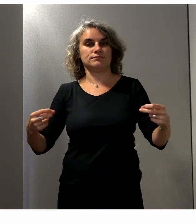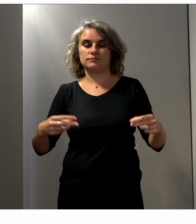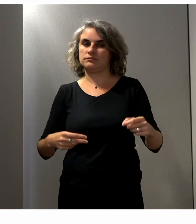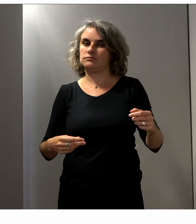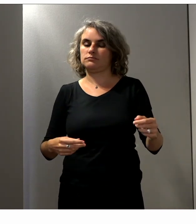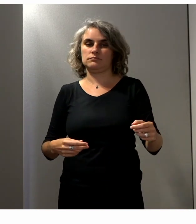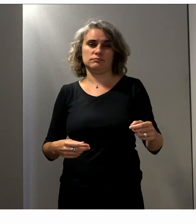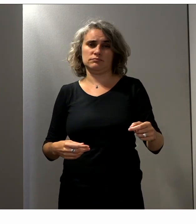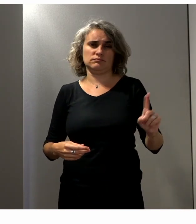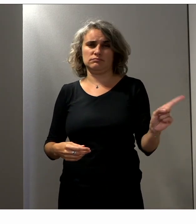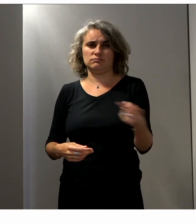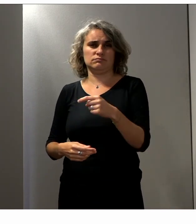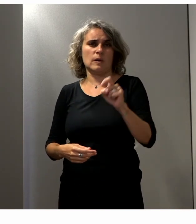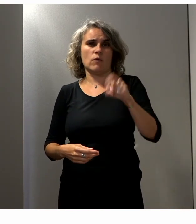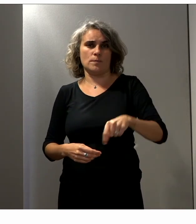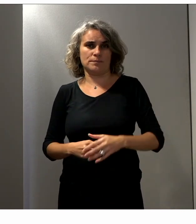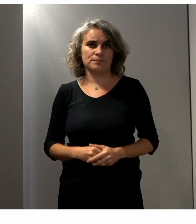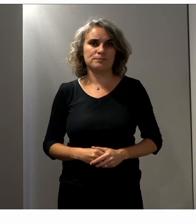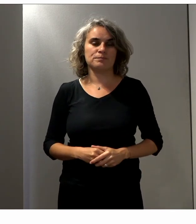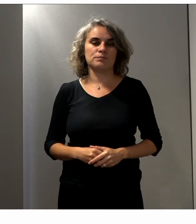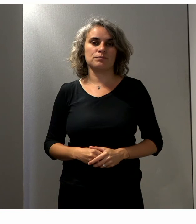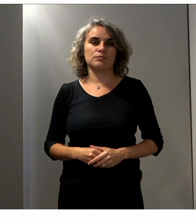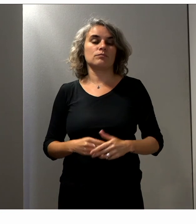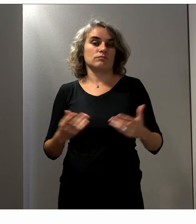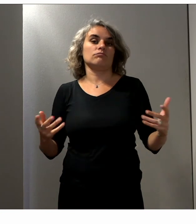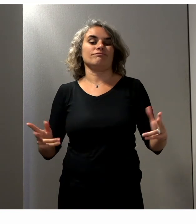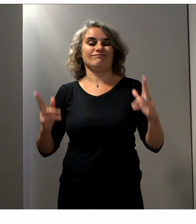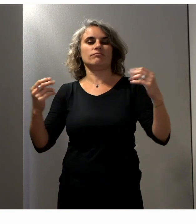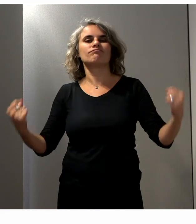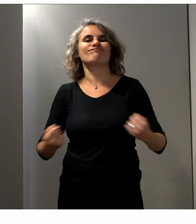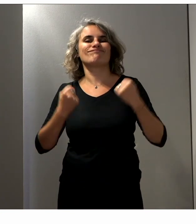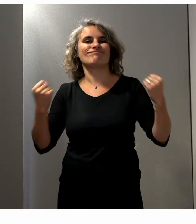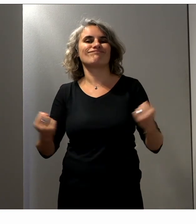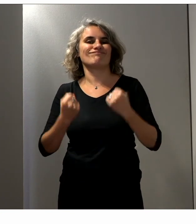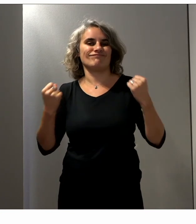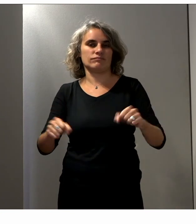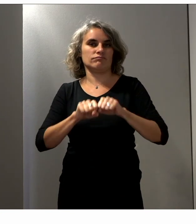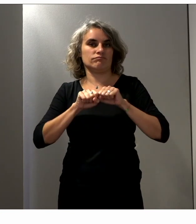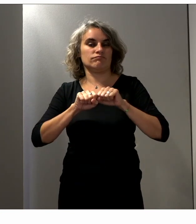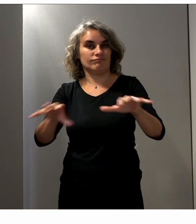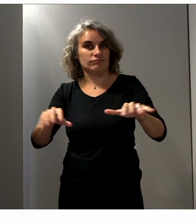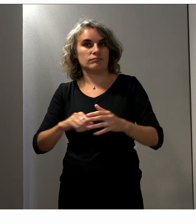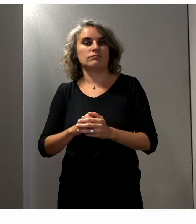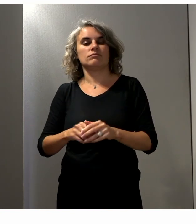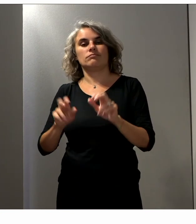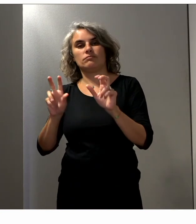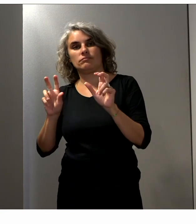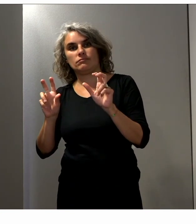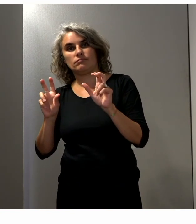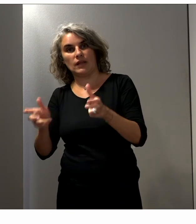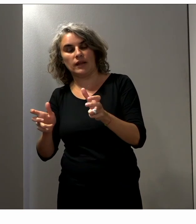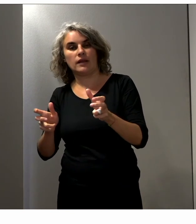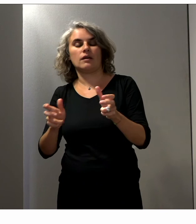des modules de campagne pour une diffusion en linéaire, mais aussi en